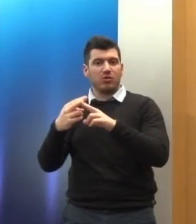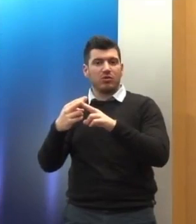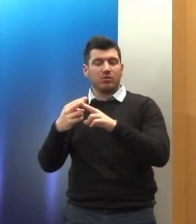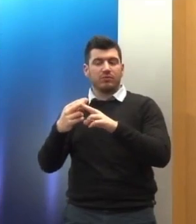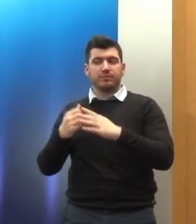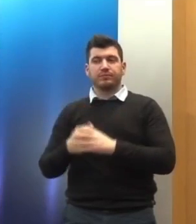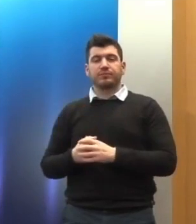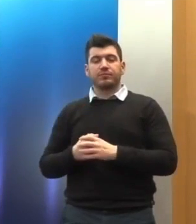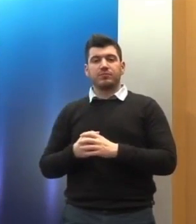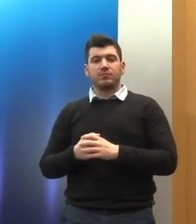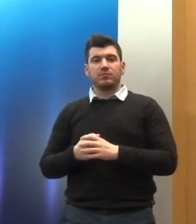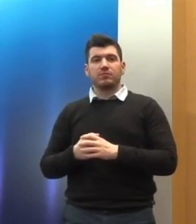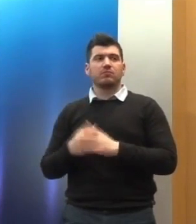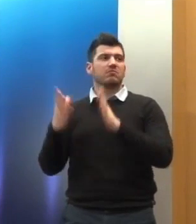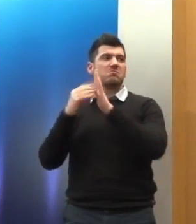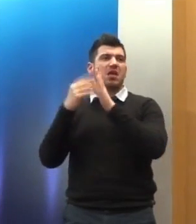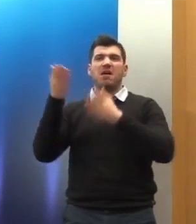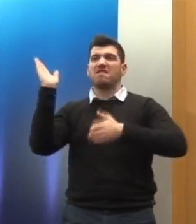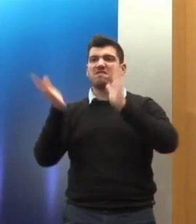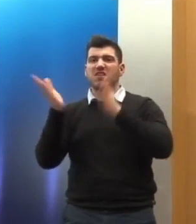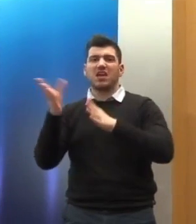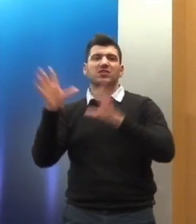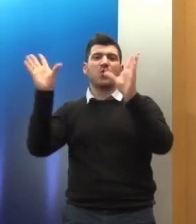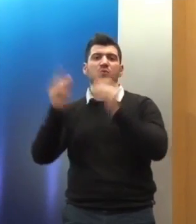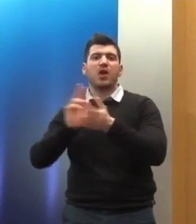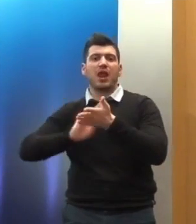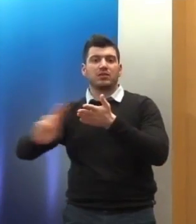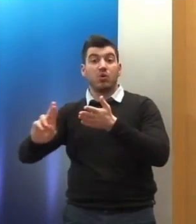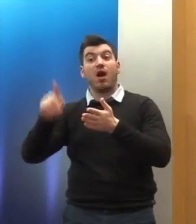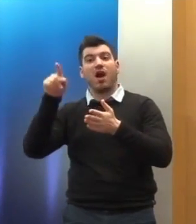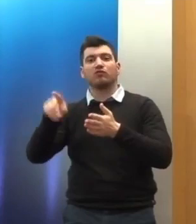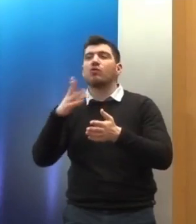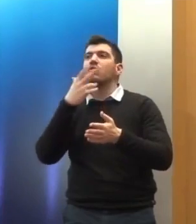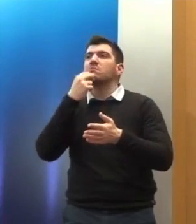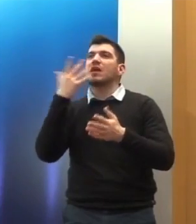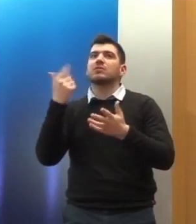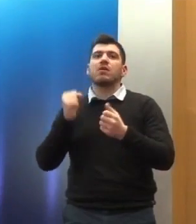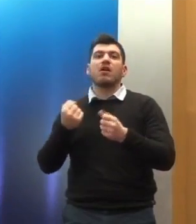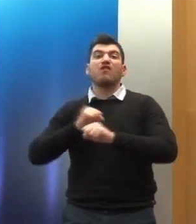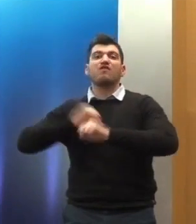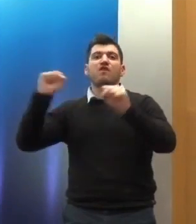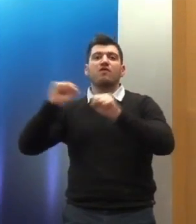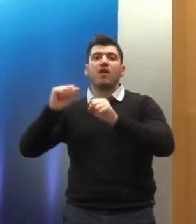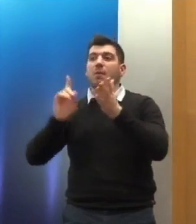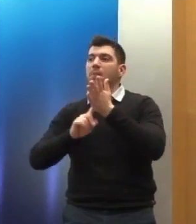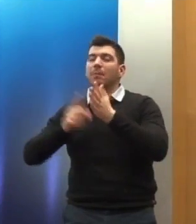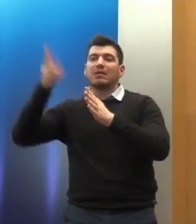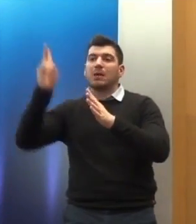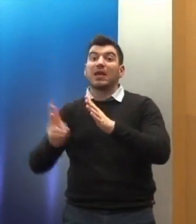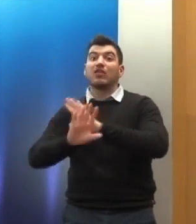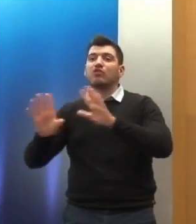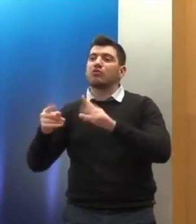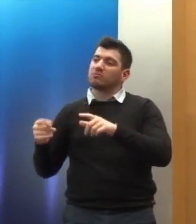της βίας με ρατσιστικό κίνητρο είναι μια βραδιφλεγής βόμβα για την ελληνική κοινωνία και εδώ θα πρέπει όλοι να είμαστε